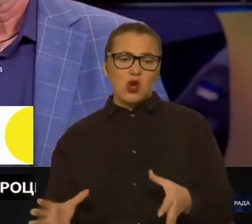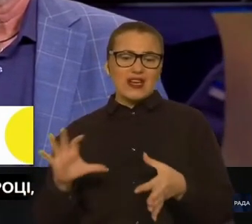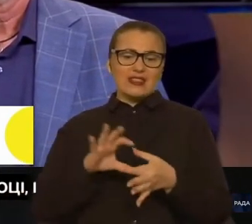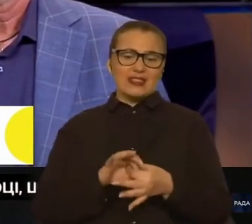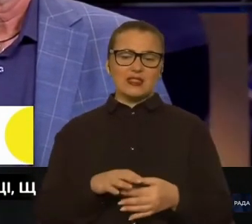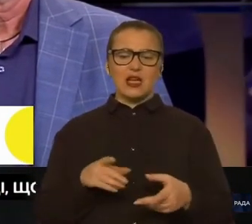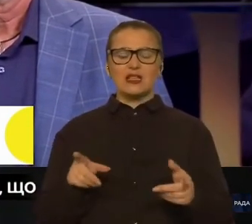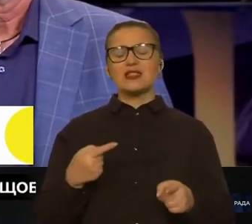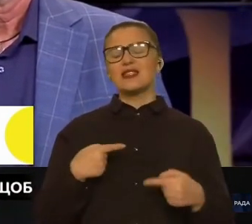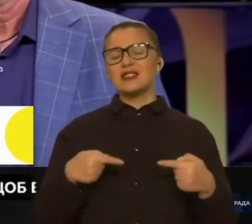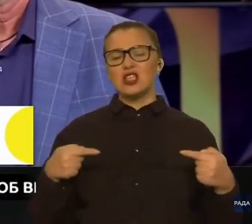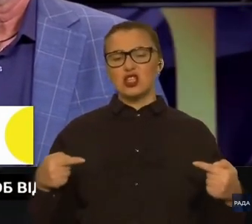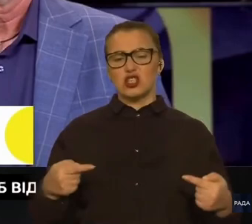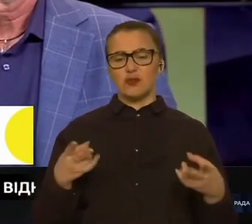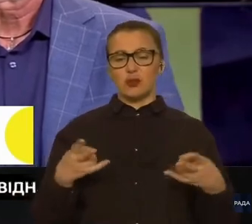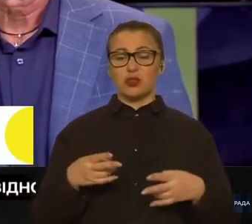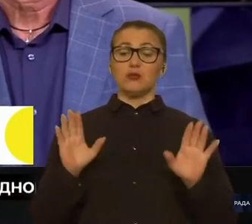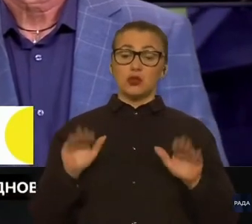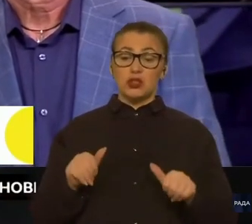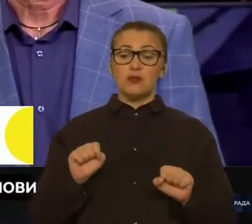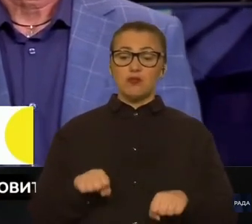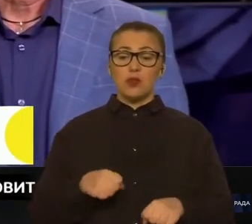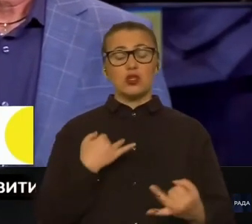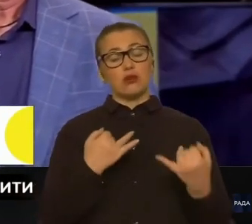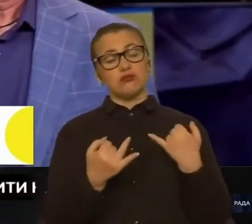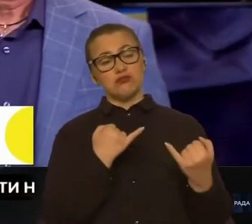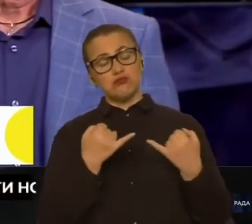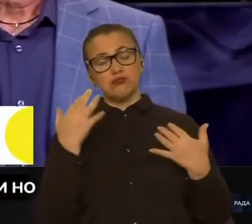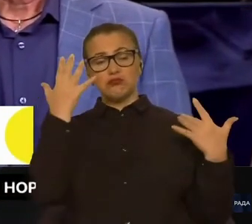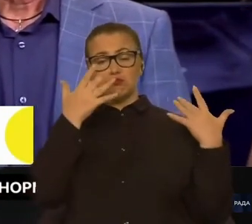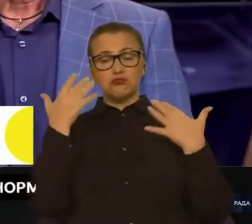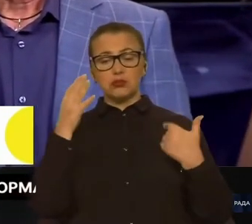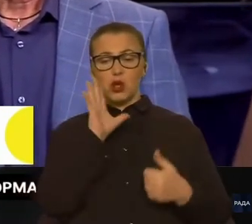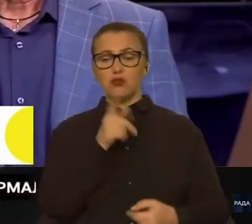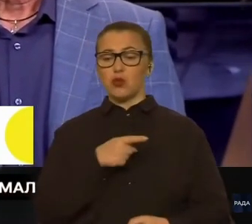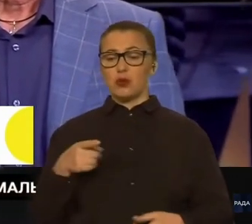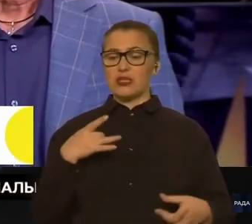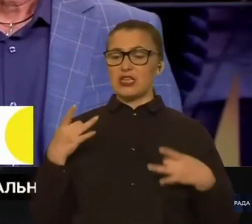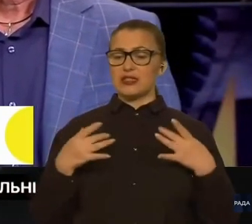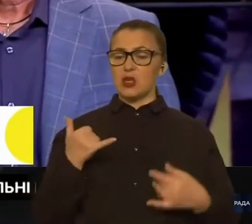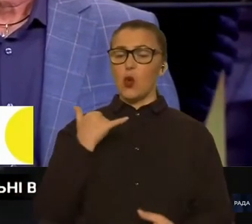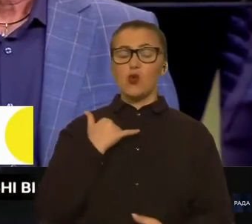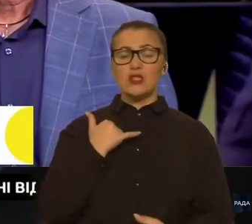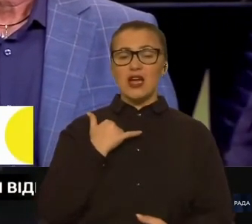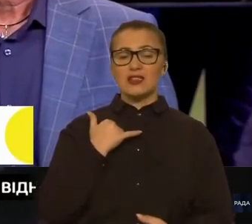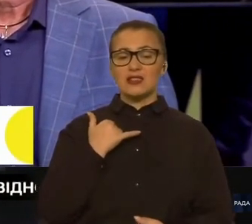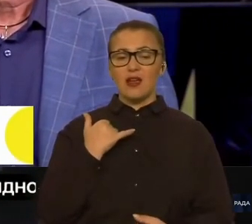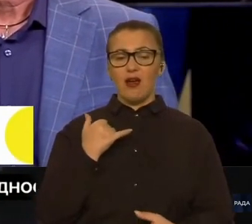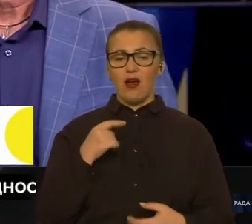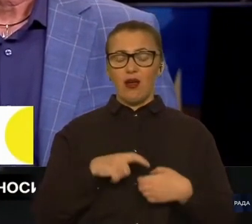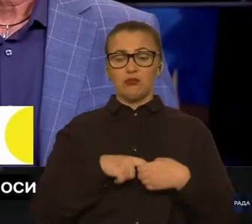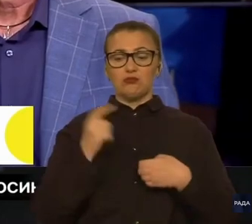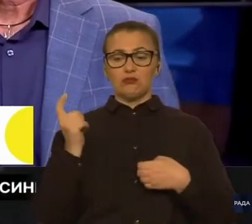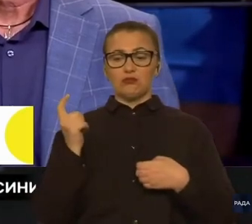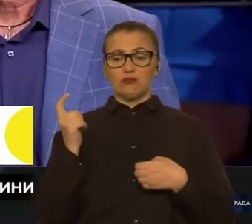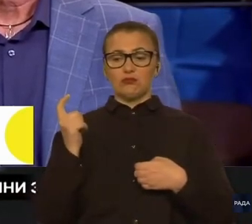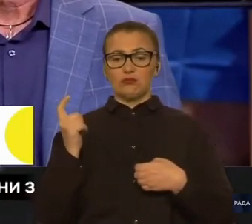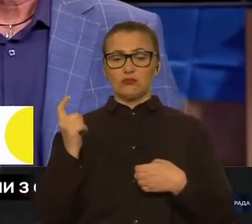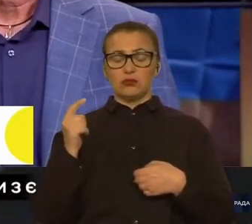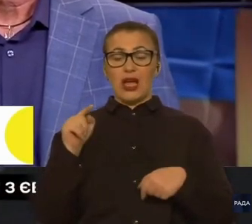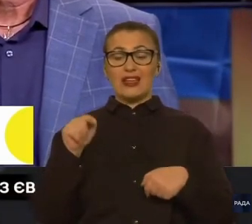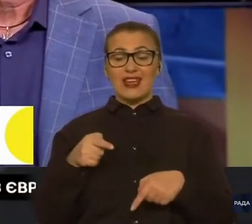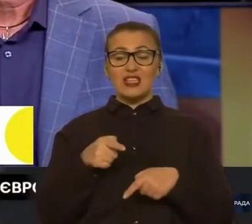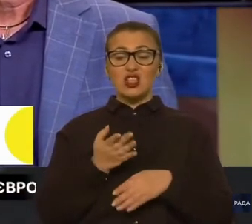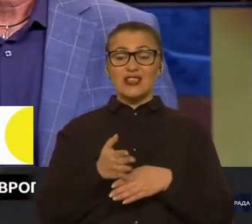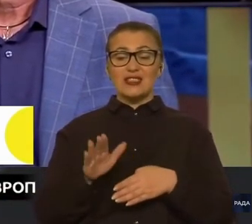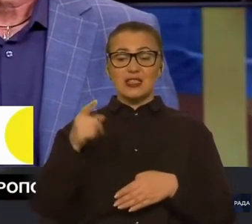потребами. Ми можемо вже говорити, розмірковувати. Тому що під час стресу у нас вимикається неокортекс, та частинка мозку,